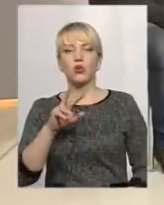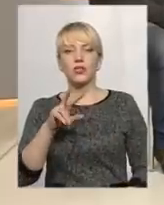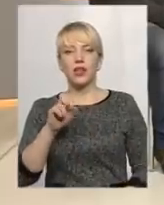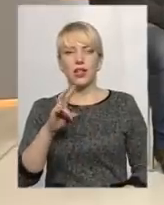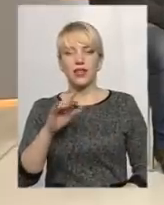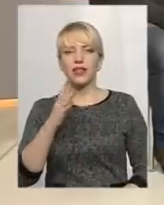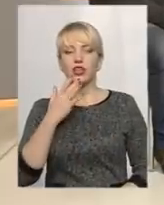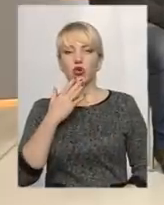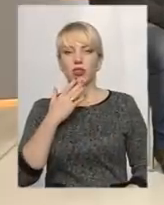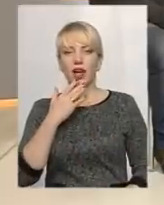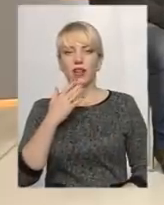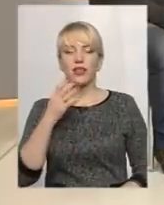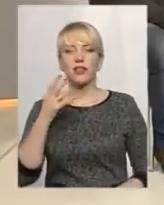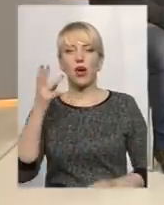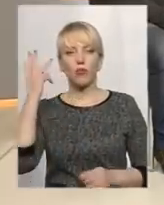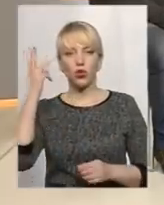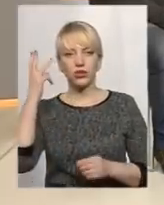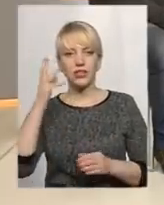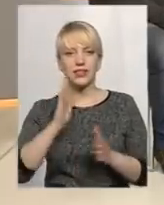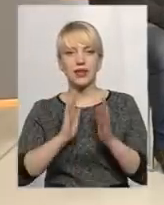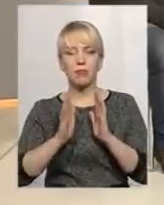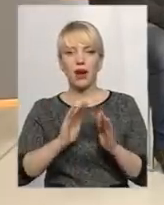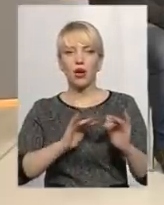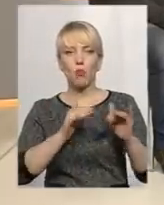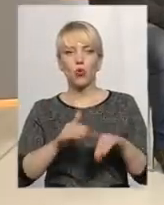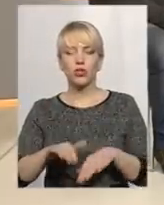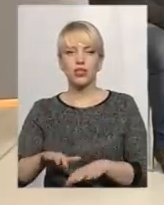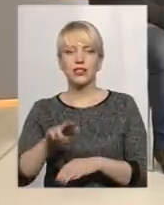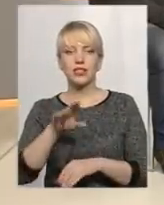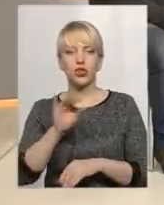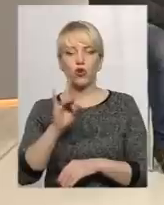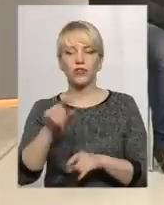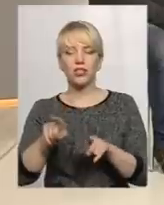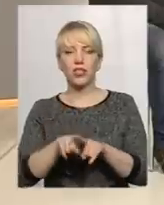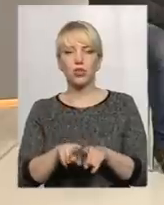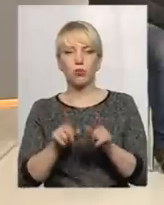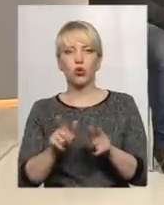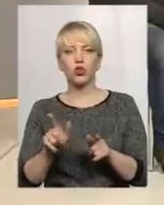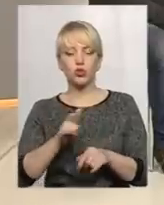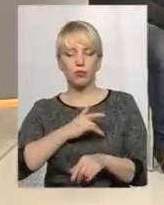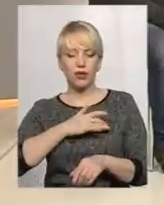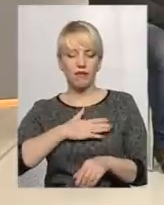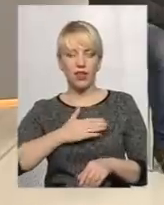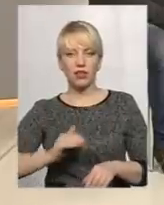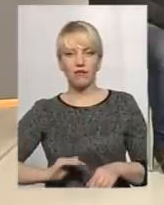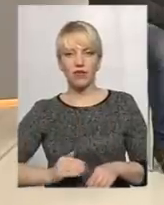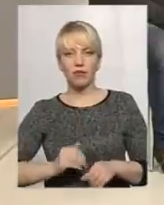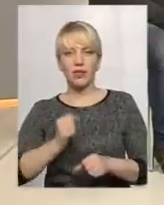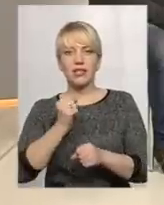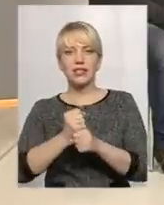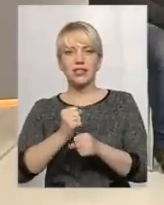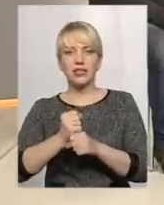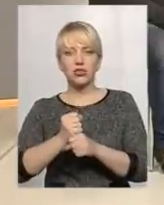парк Подільський ТОВ-3 теж погодився, аби приватна фірма здійснювала діяльність